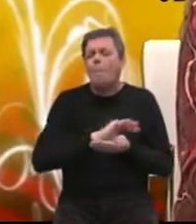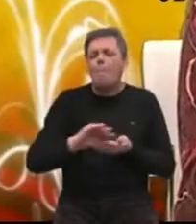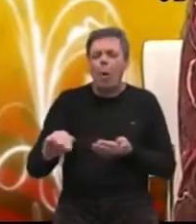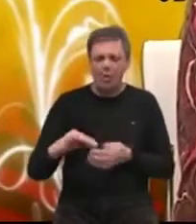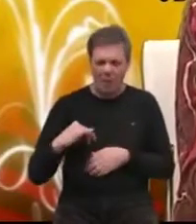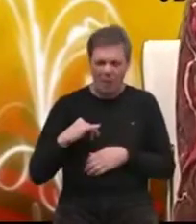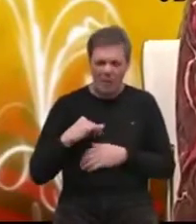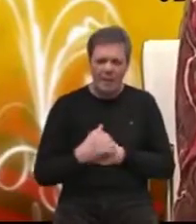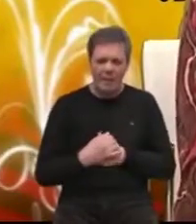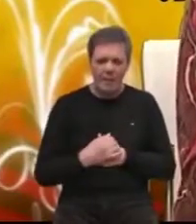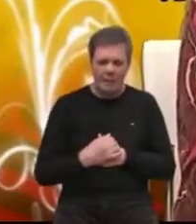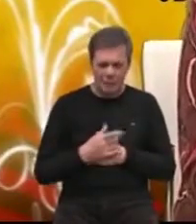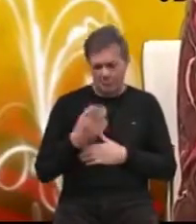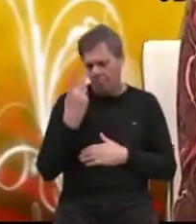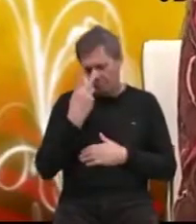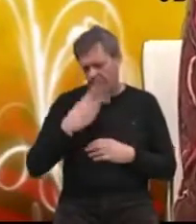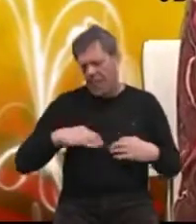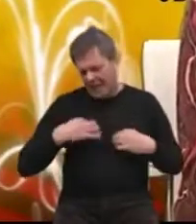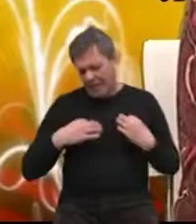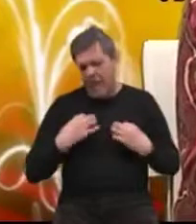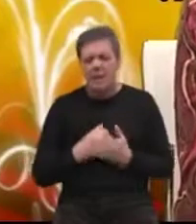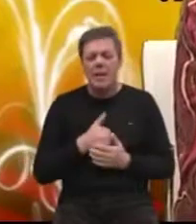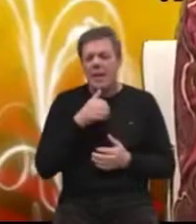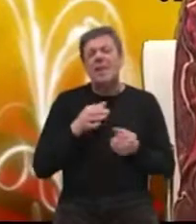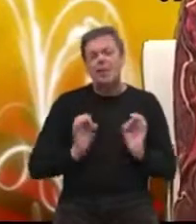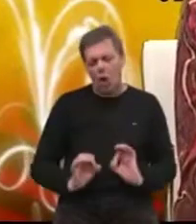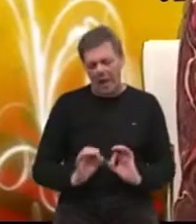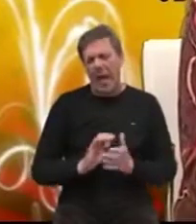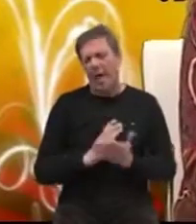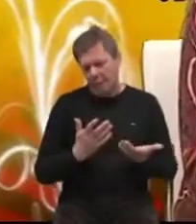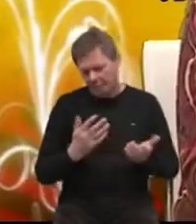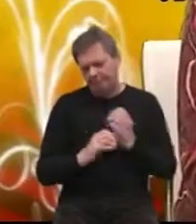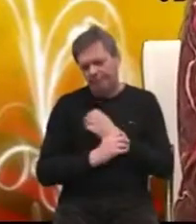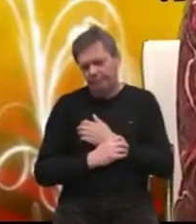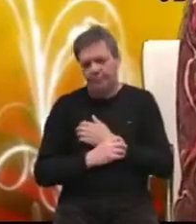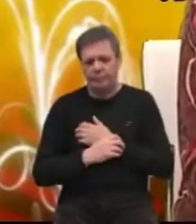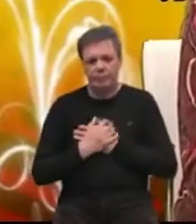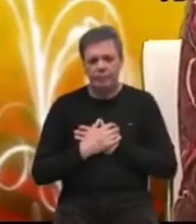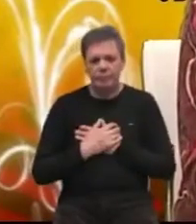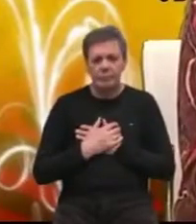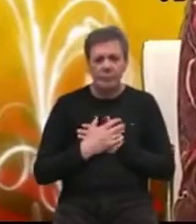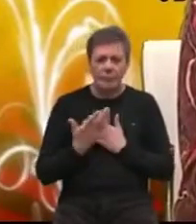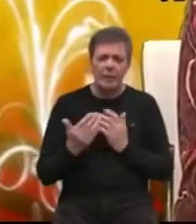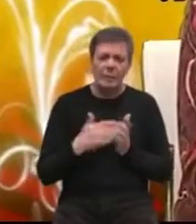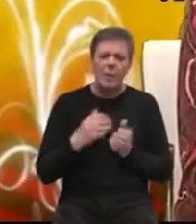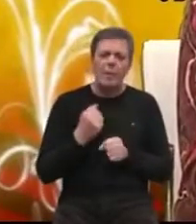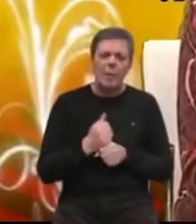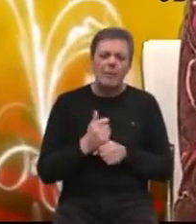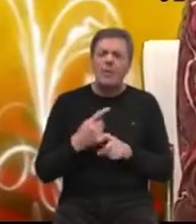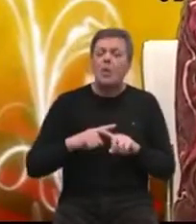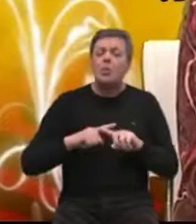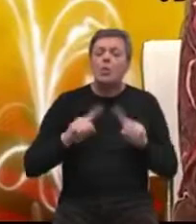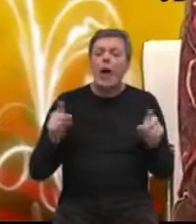interesa, to je zdravlje i socijala koja isto tako tu ulazi, da bi trebalo napraviti jedan možda